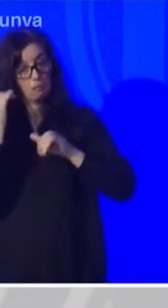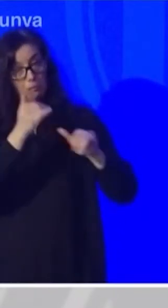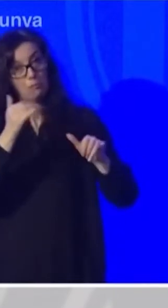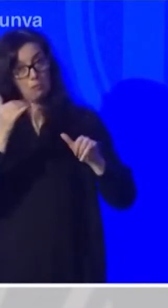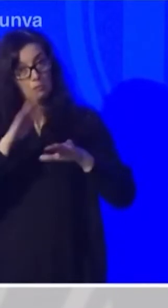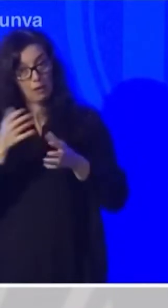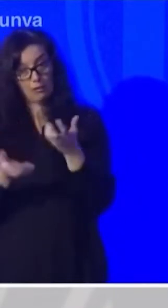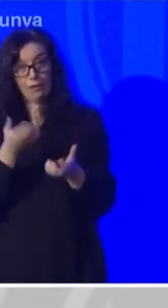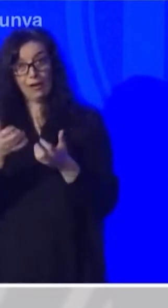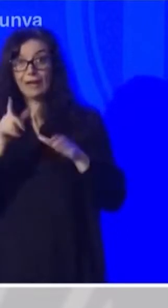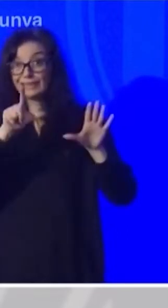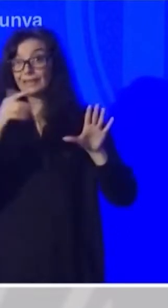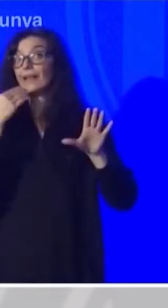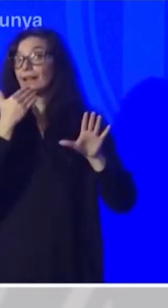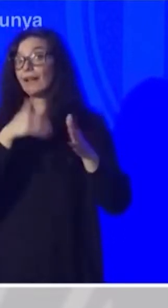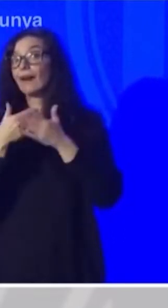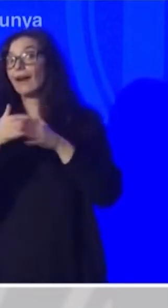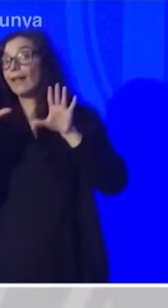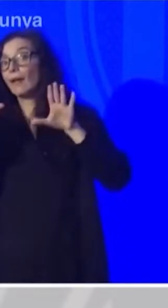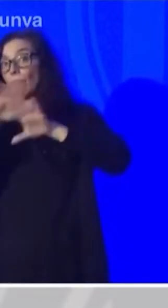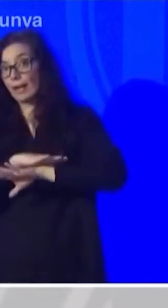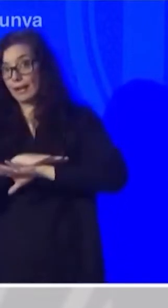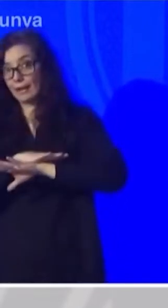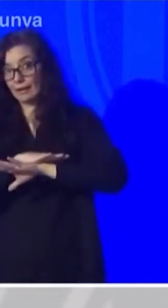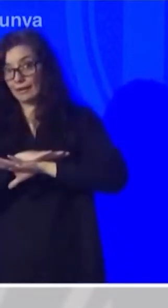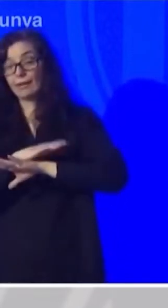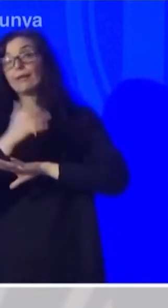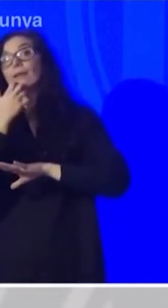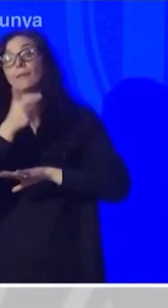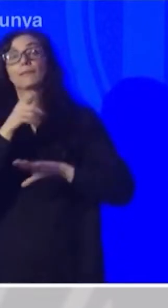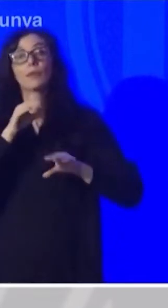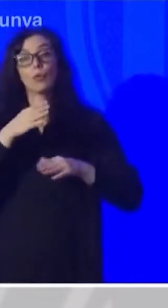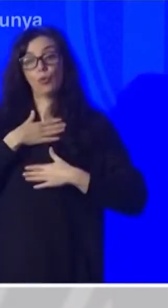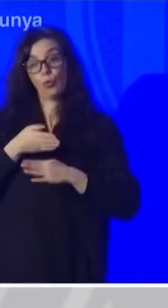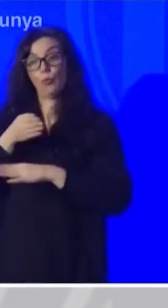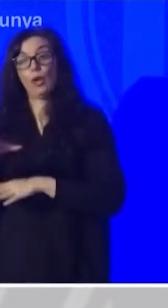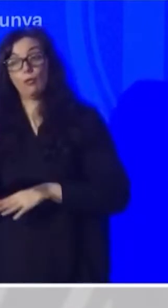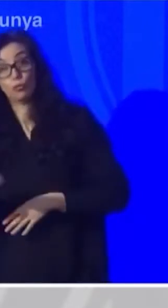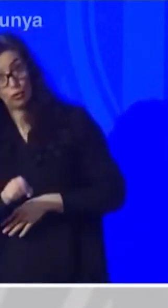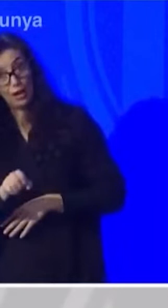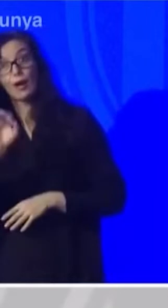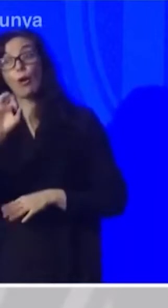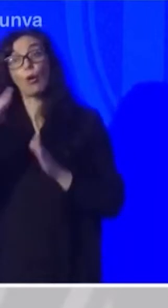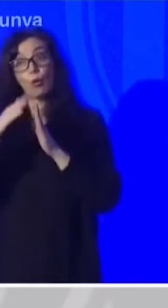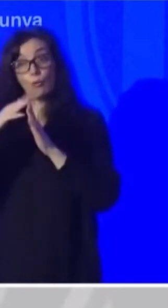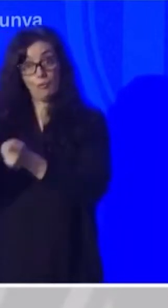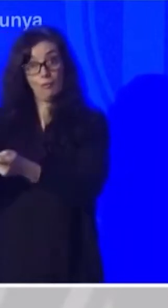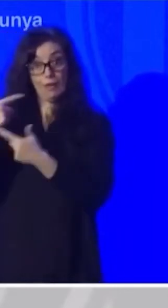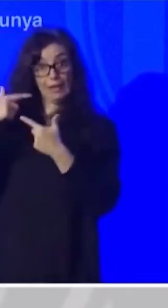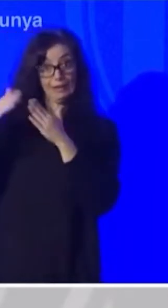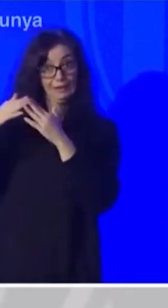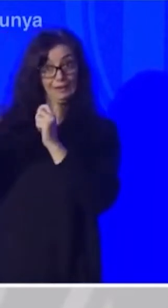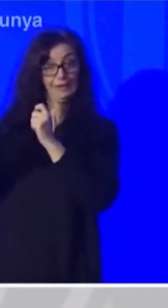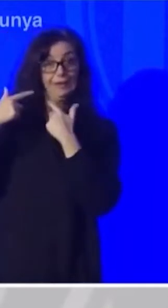emportar des de les set de la tarda fins a les deu de la nit, en el cas que l'usuari ho vagi a buscar, i en el cas del servei a